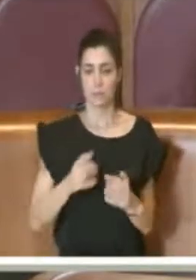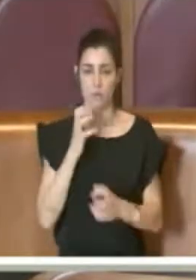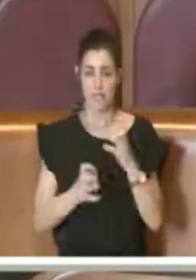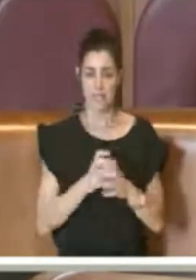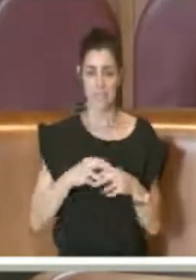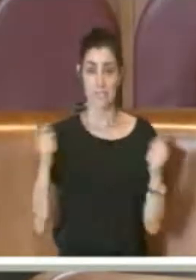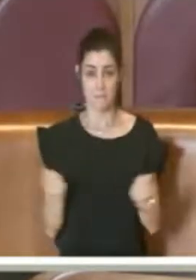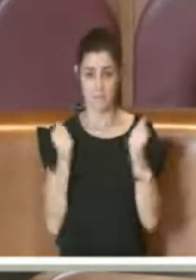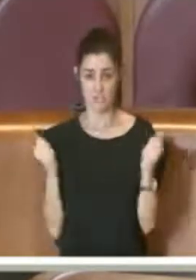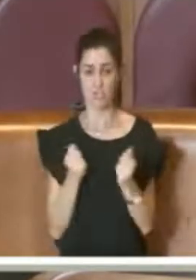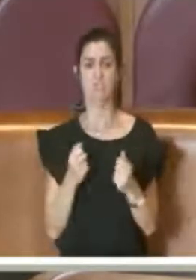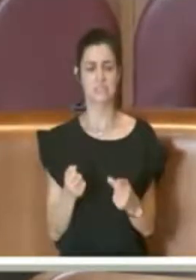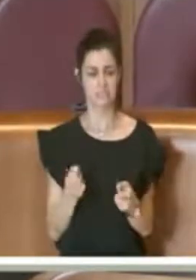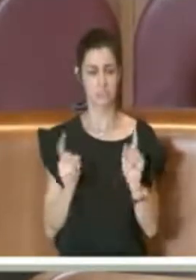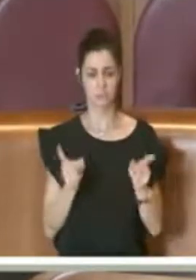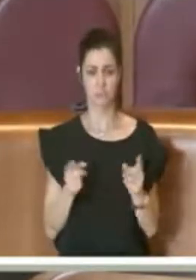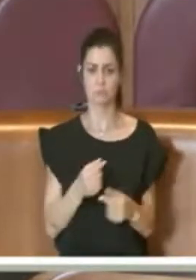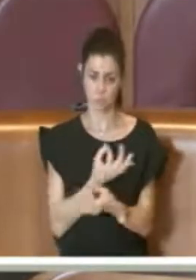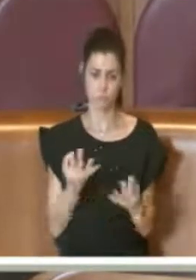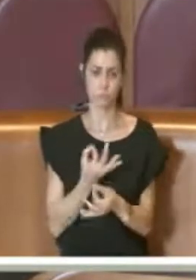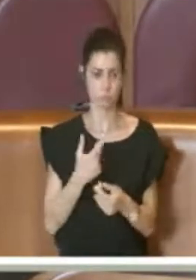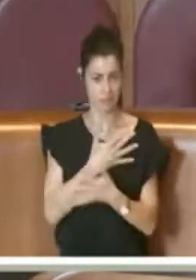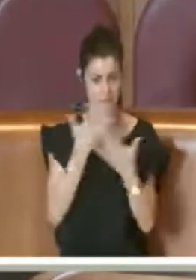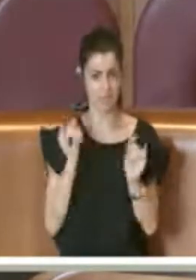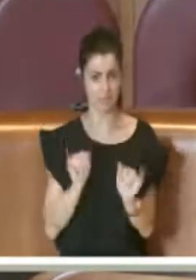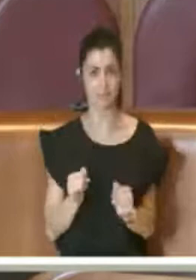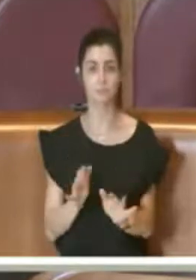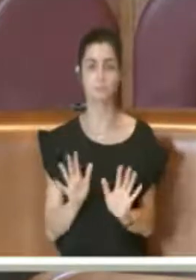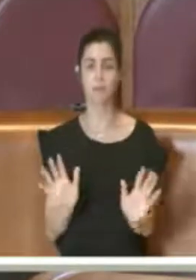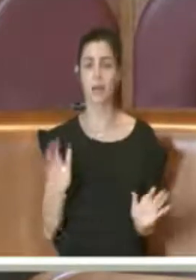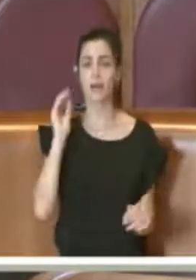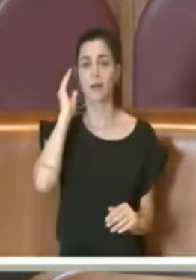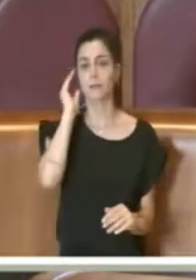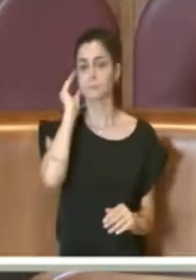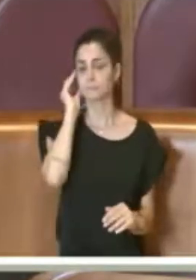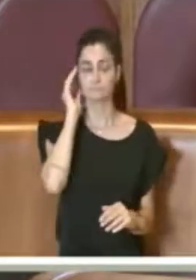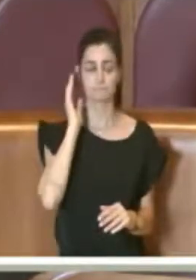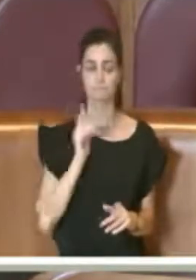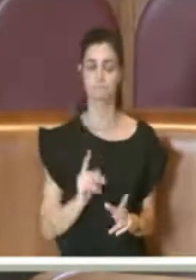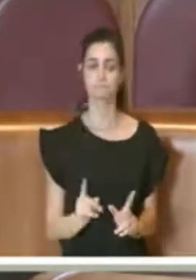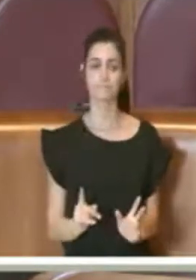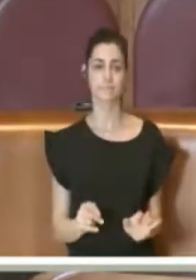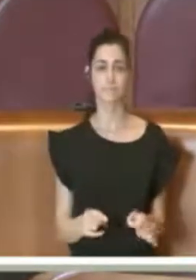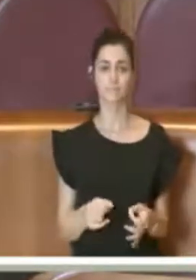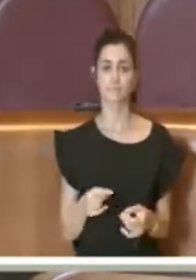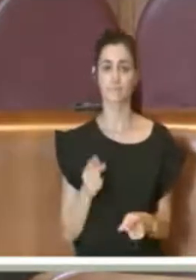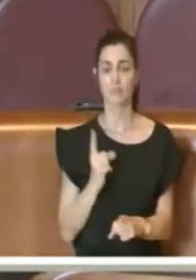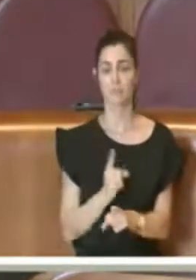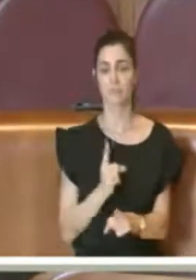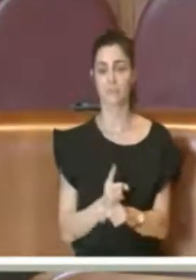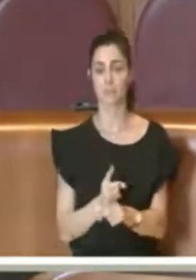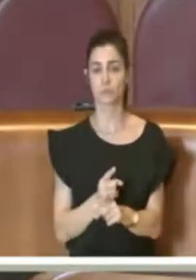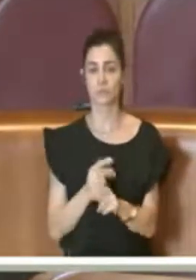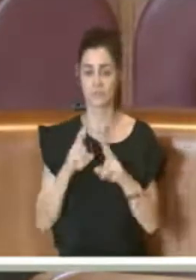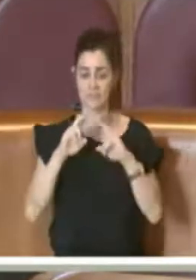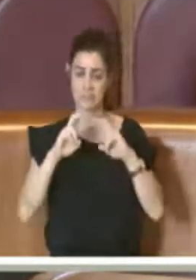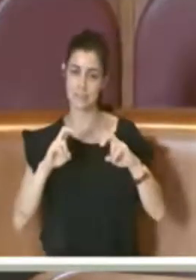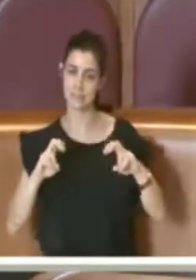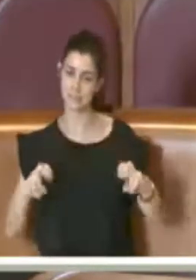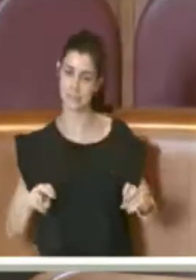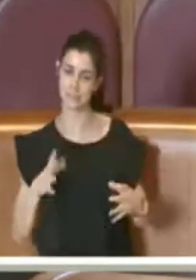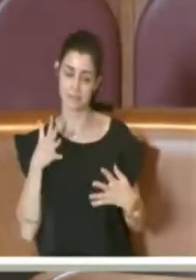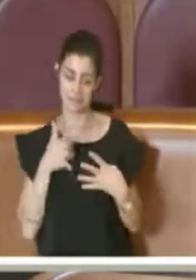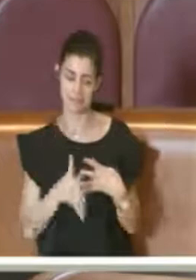popolari e anche giuste, sia ben chiaro. Tuttavia, questo deve passare sempre all'interno appunto del novero della